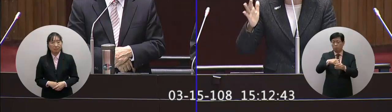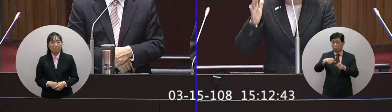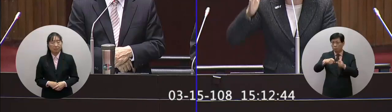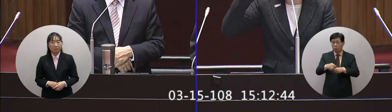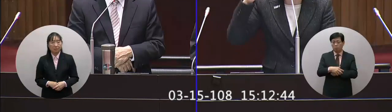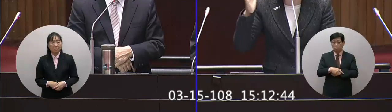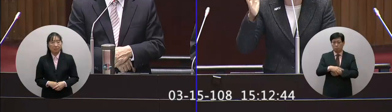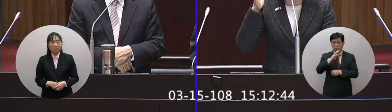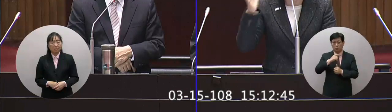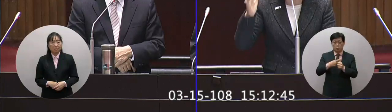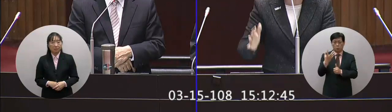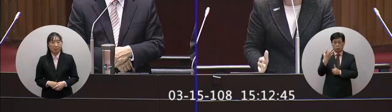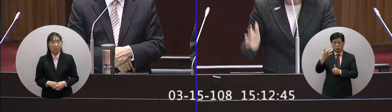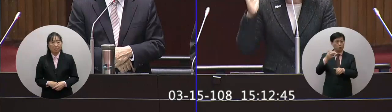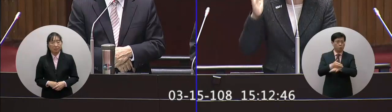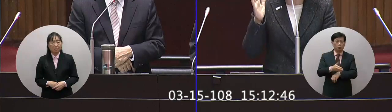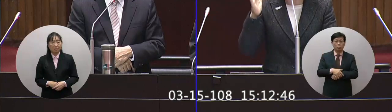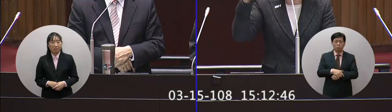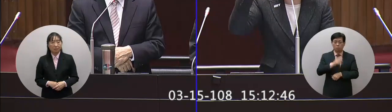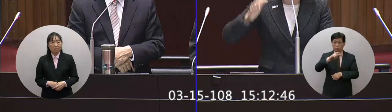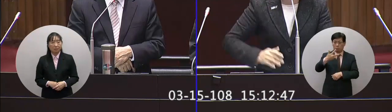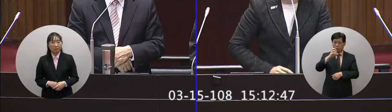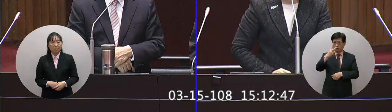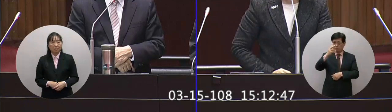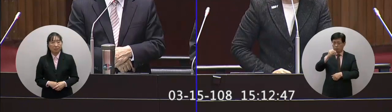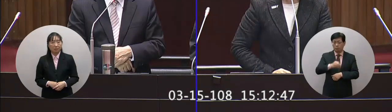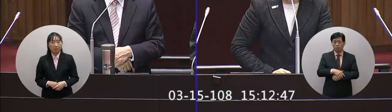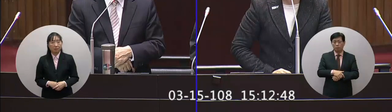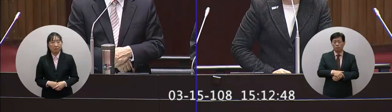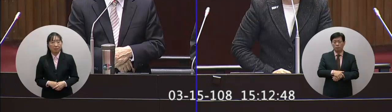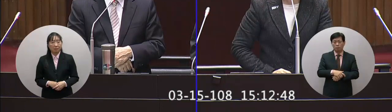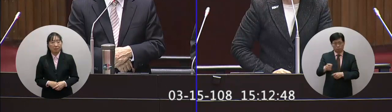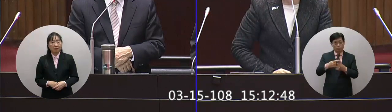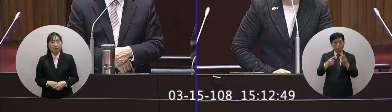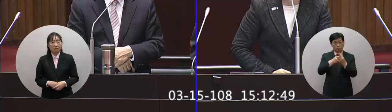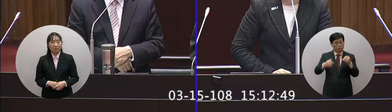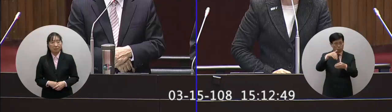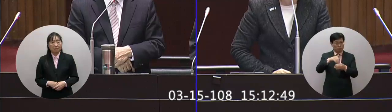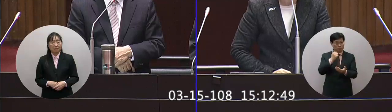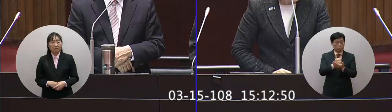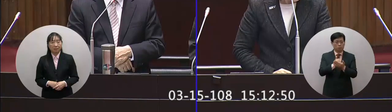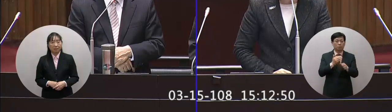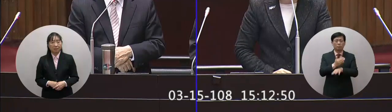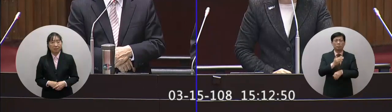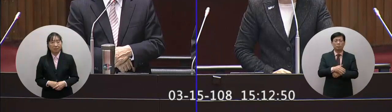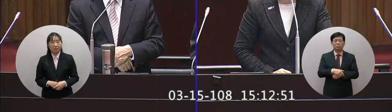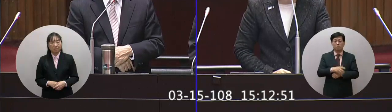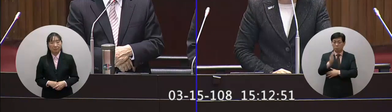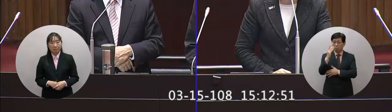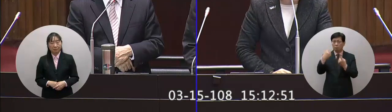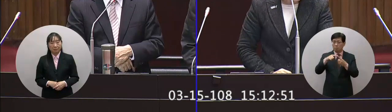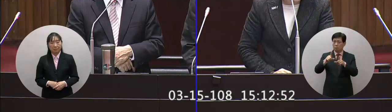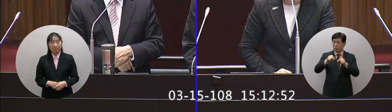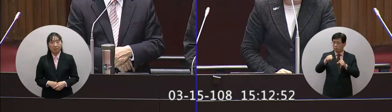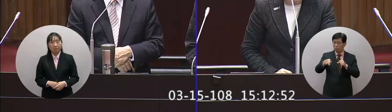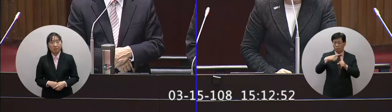投票是最高的通過的792萬的人民投票出來通過的所以政府也